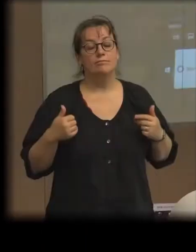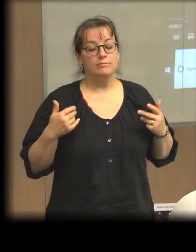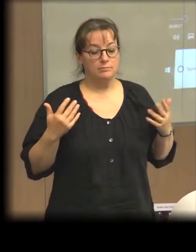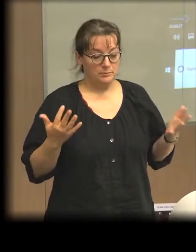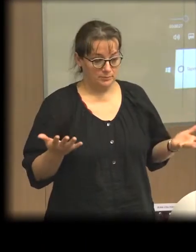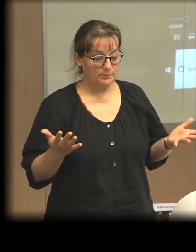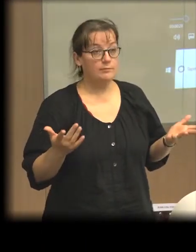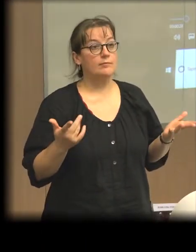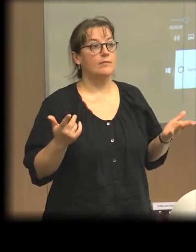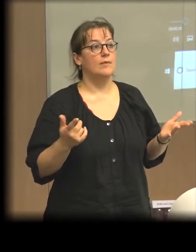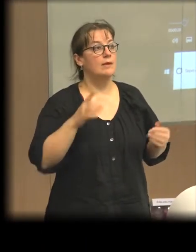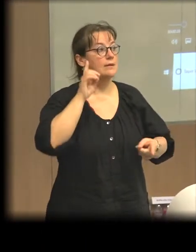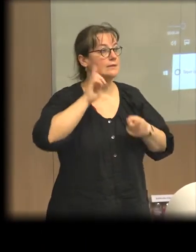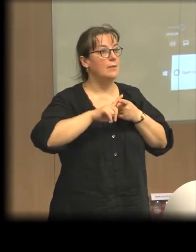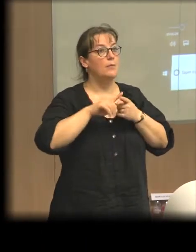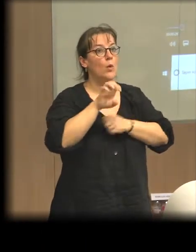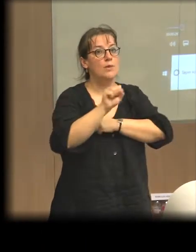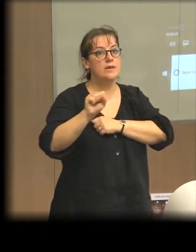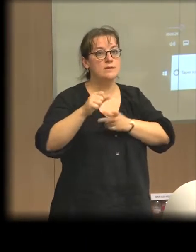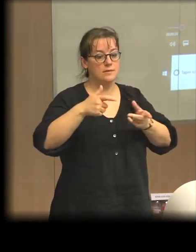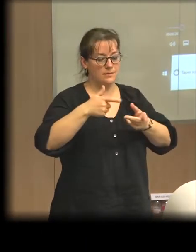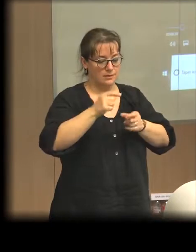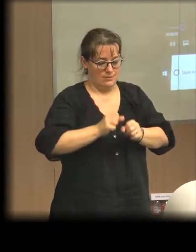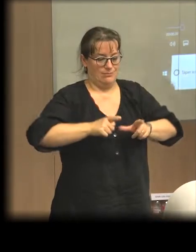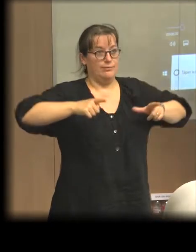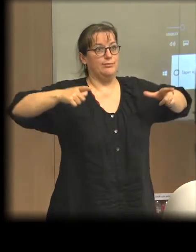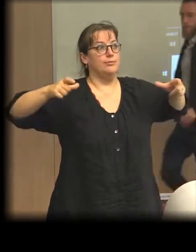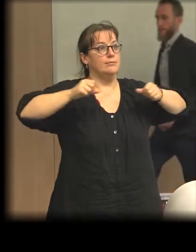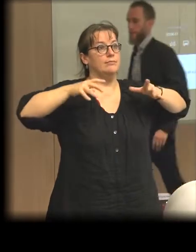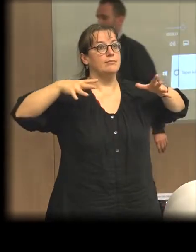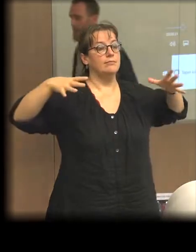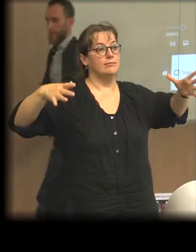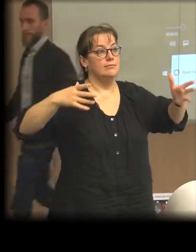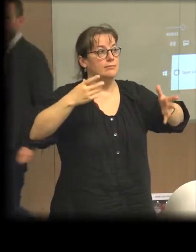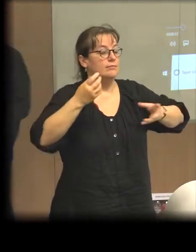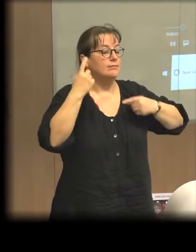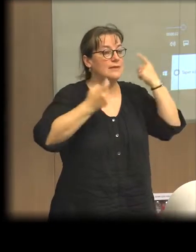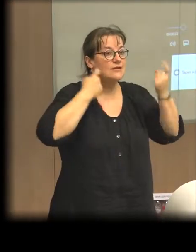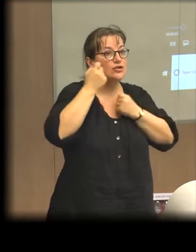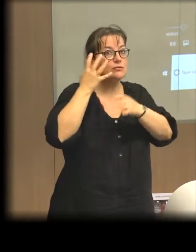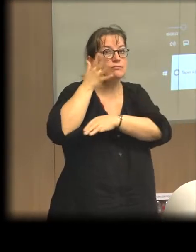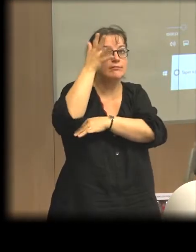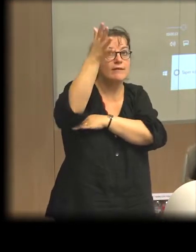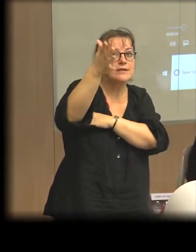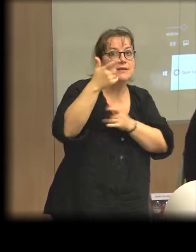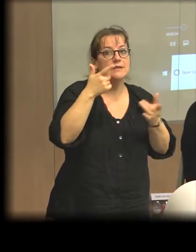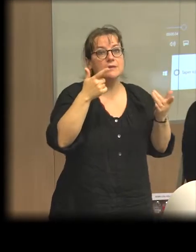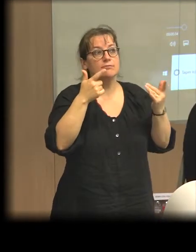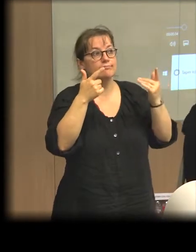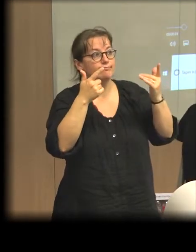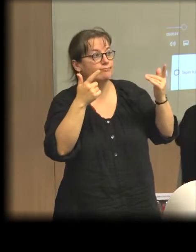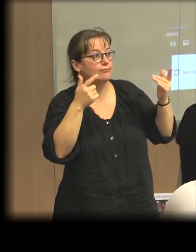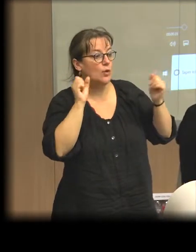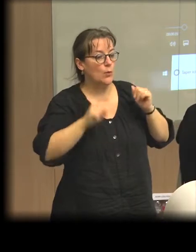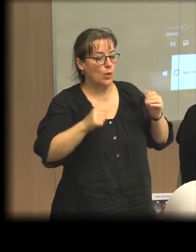Le changement d'échelle de l'économie sociale et solidaire en France et au scénario d'avenir dans lesquels peut s